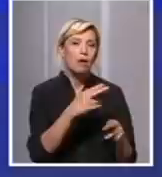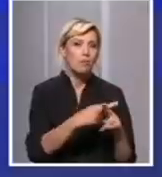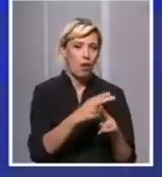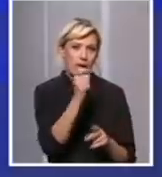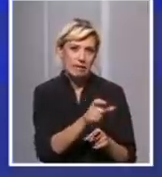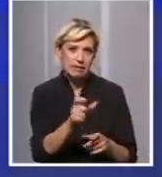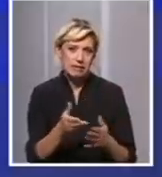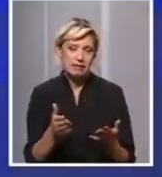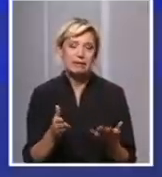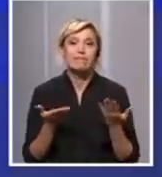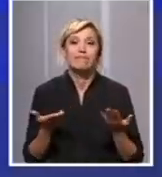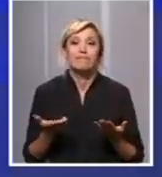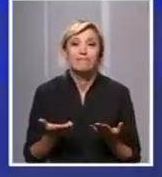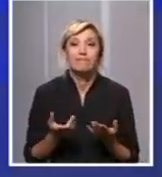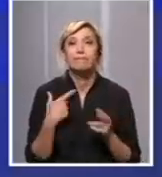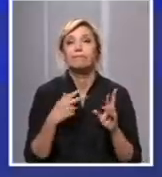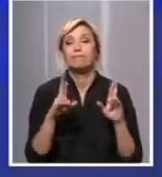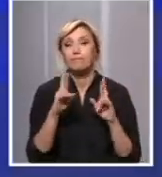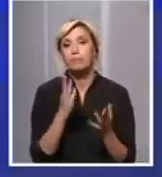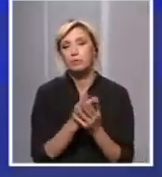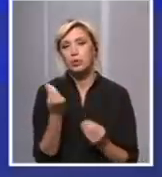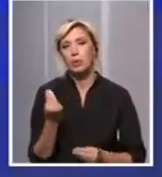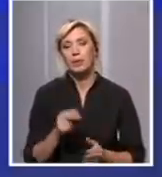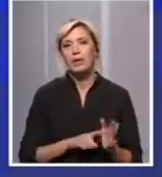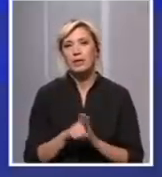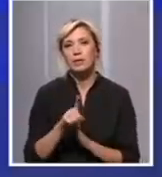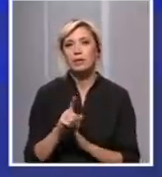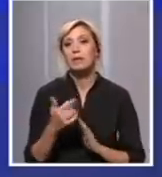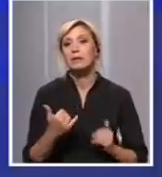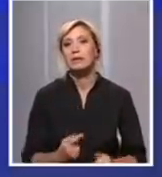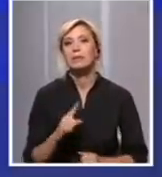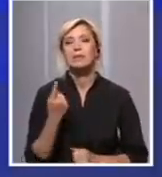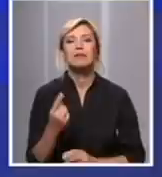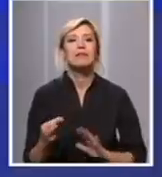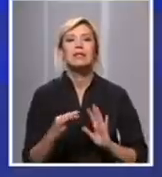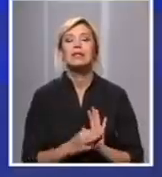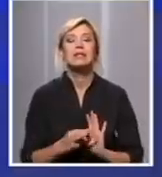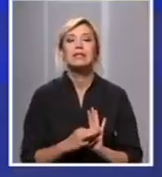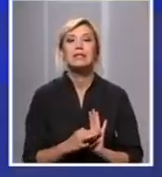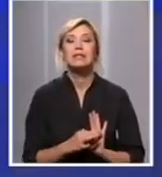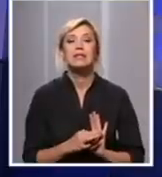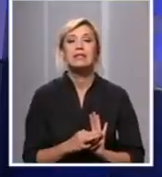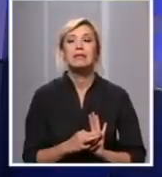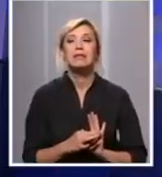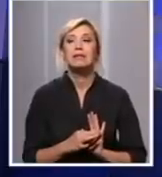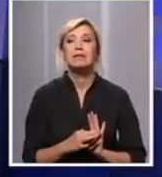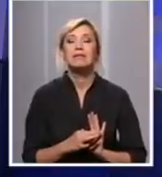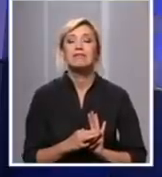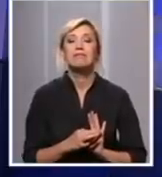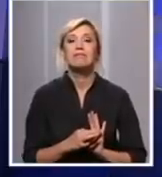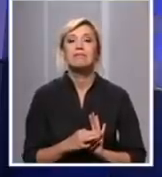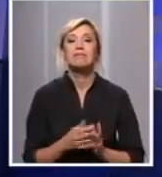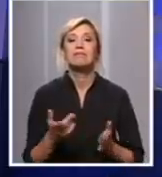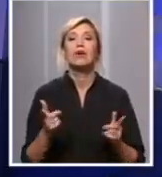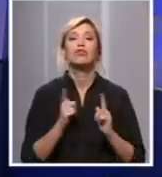Sada nama je prvi cilj, opet i svi se opet željno iščekujemo dan kada ćemo da